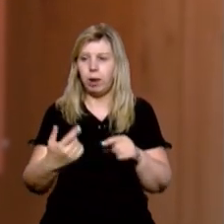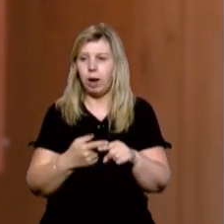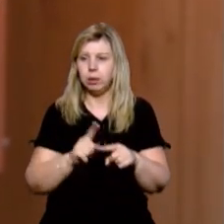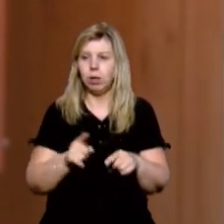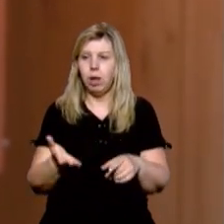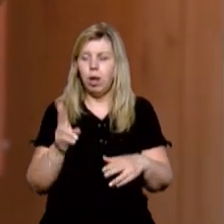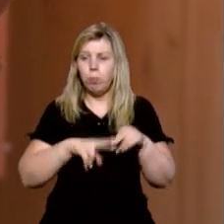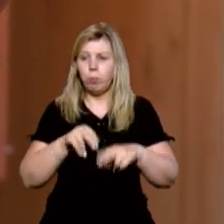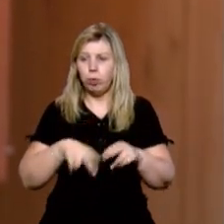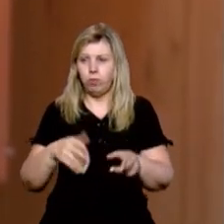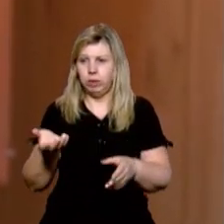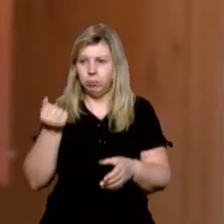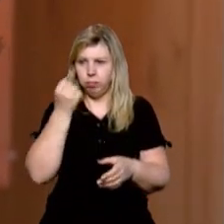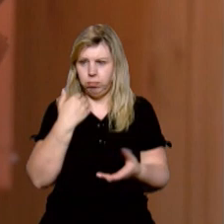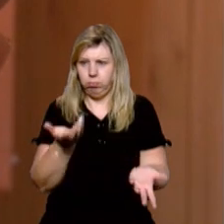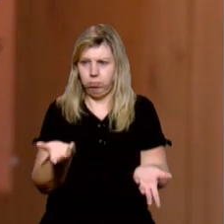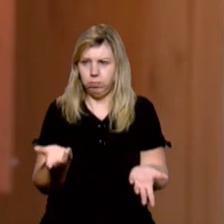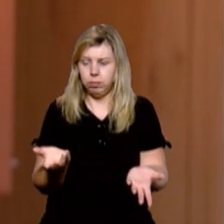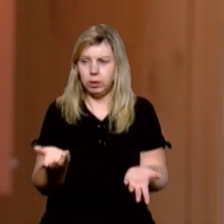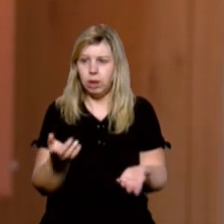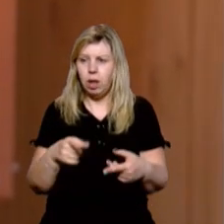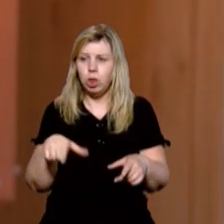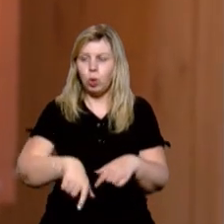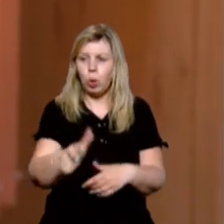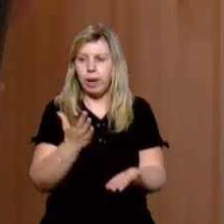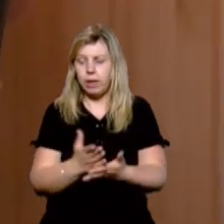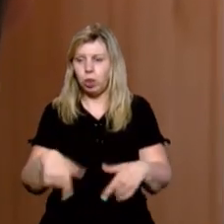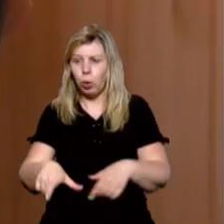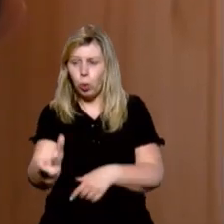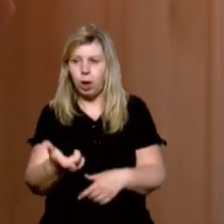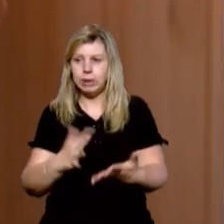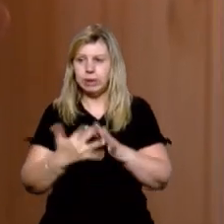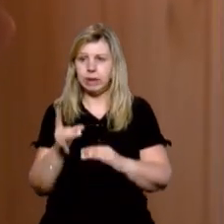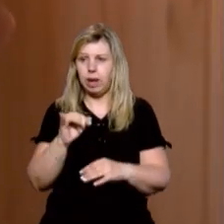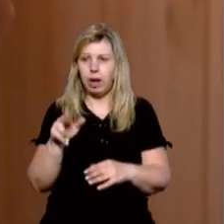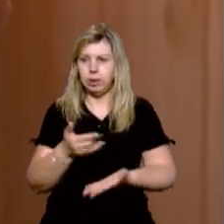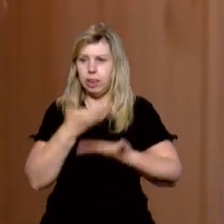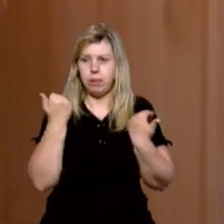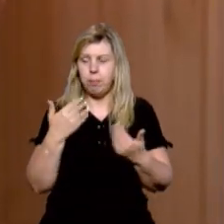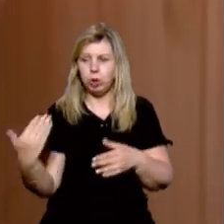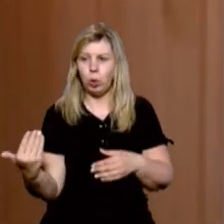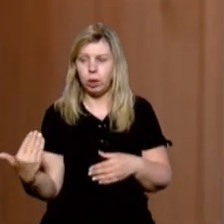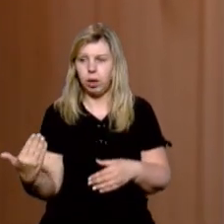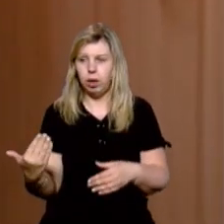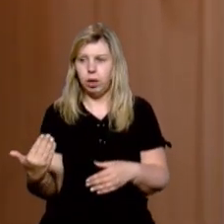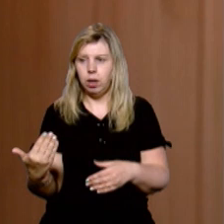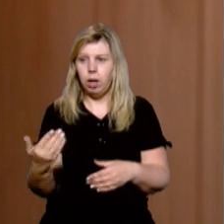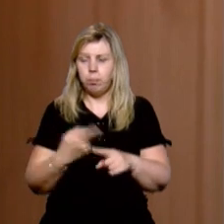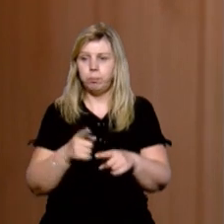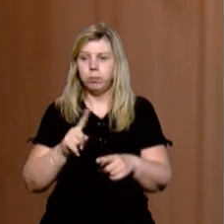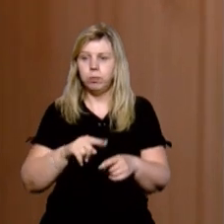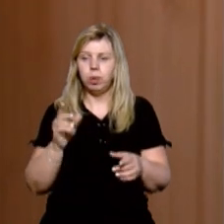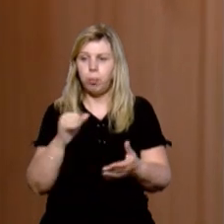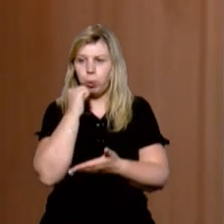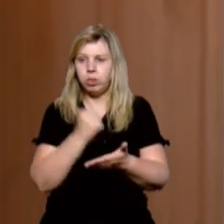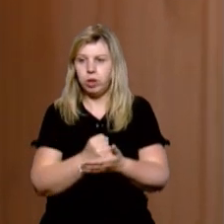яка побудована в радянській сусі, яка не функціонує. А дорога є, дорога, то сільська рада не є стороною процесу